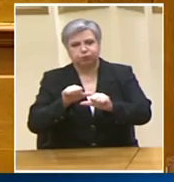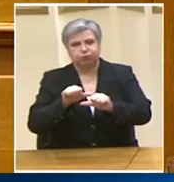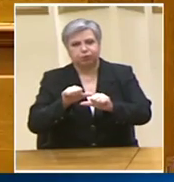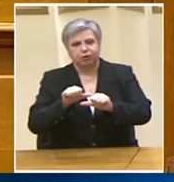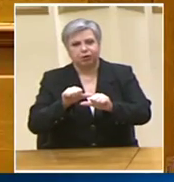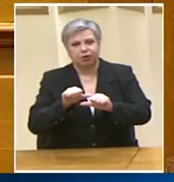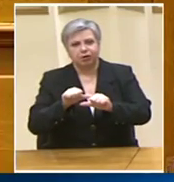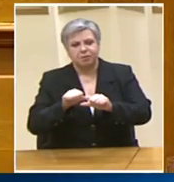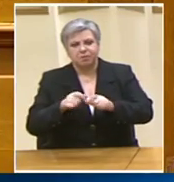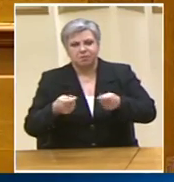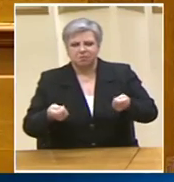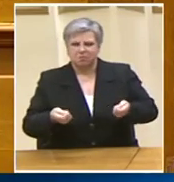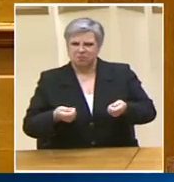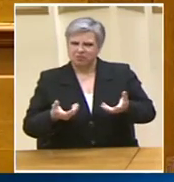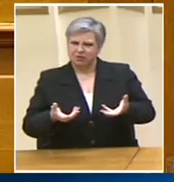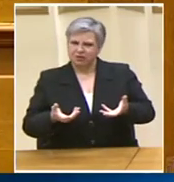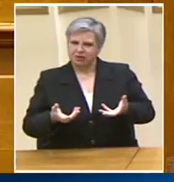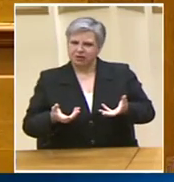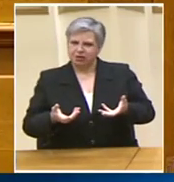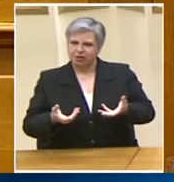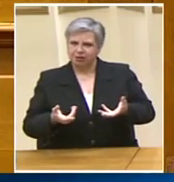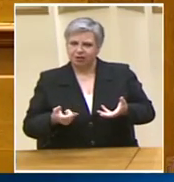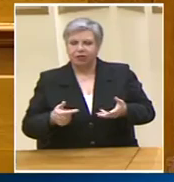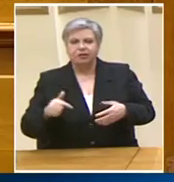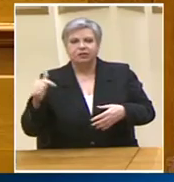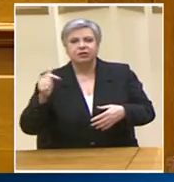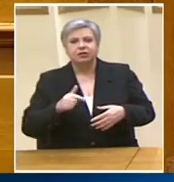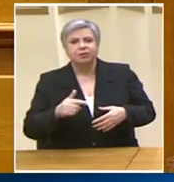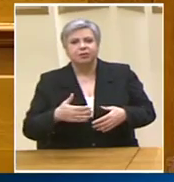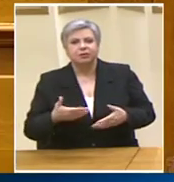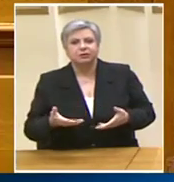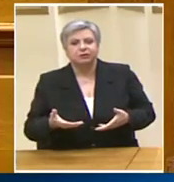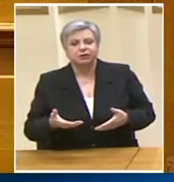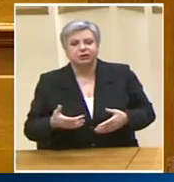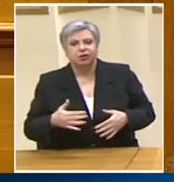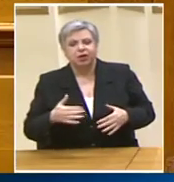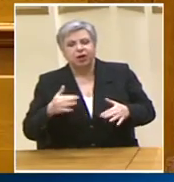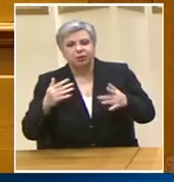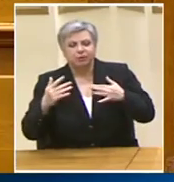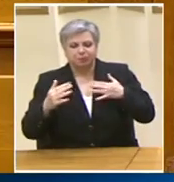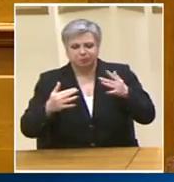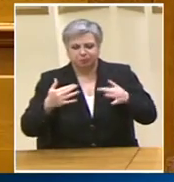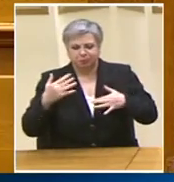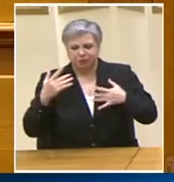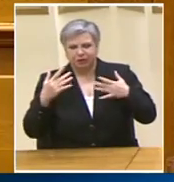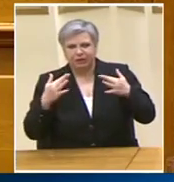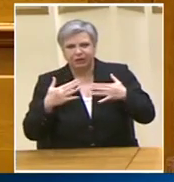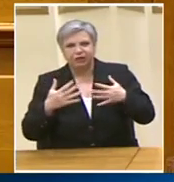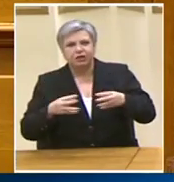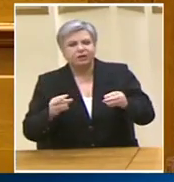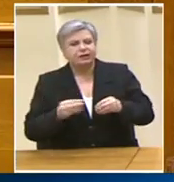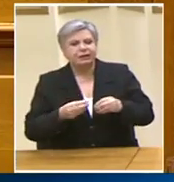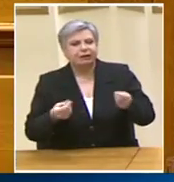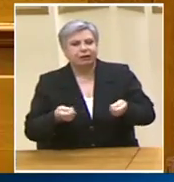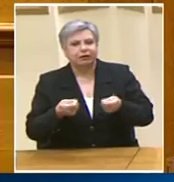Αυτά δεν γίνονται ούτε σε χώρες Της υποσαχάριες Αφρικής Νομίζετε